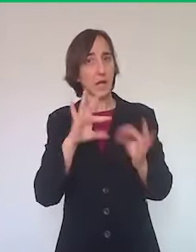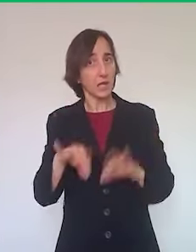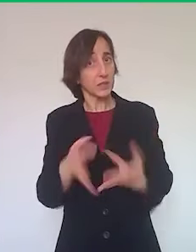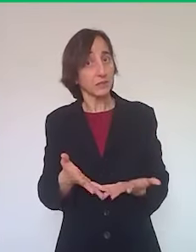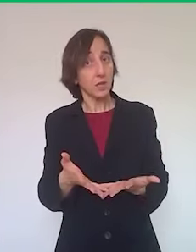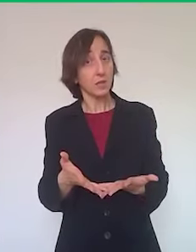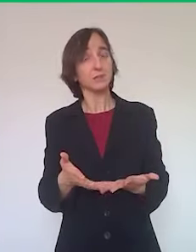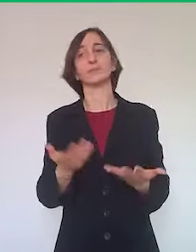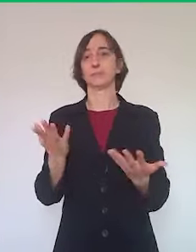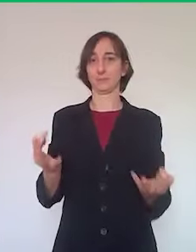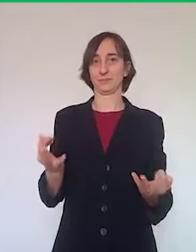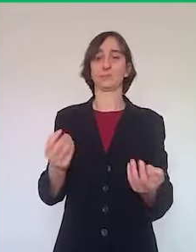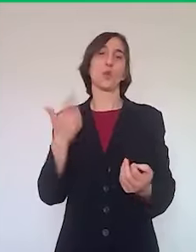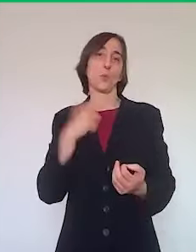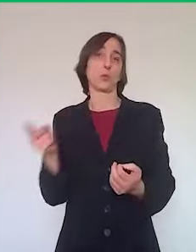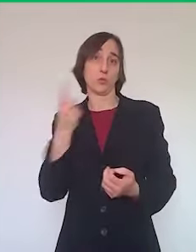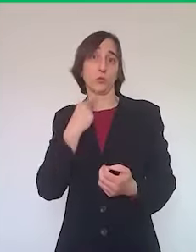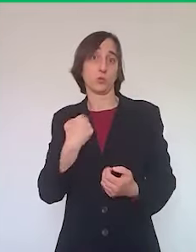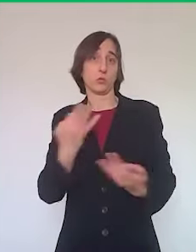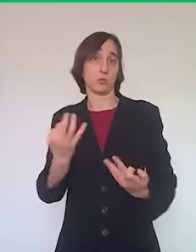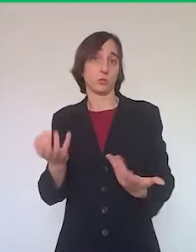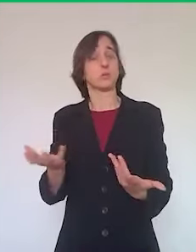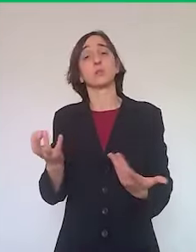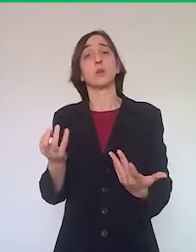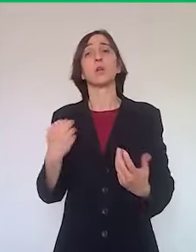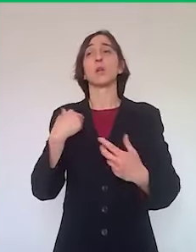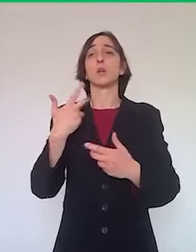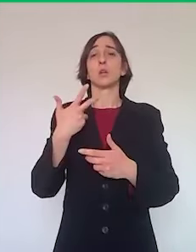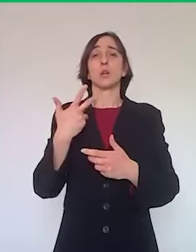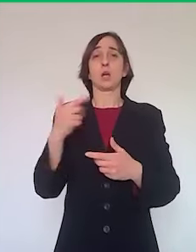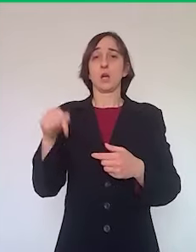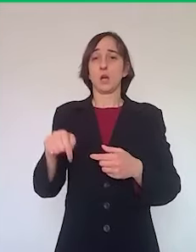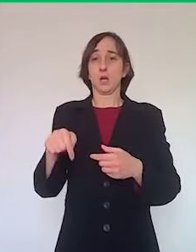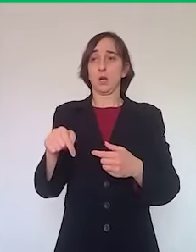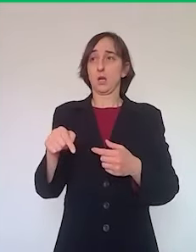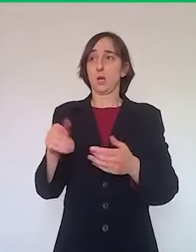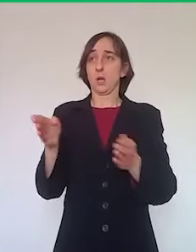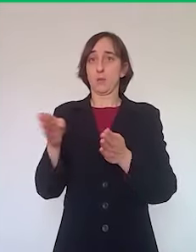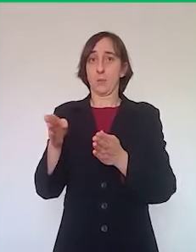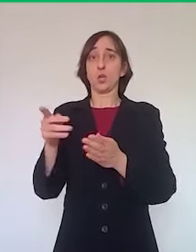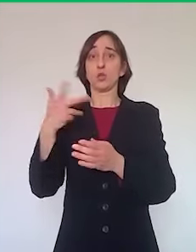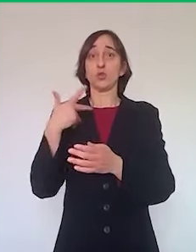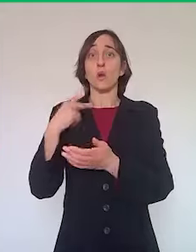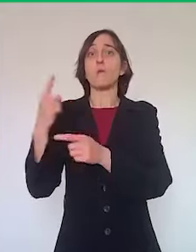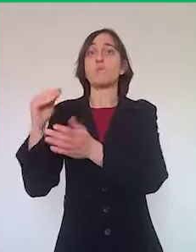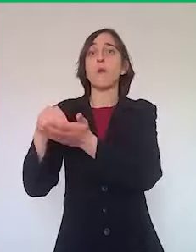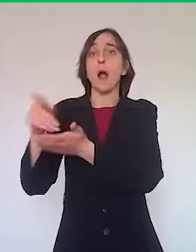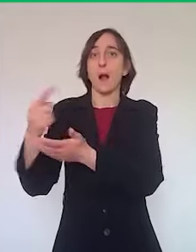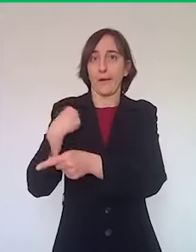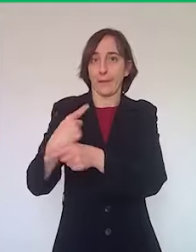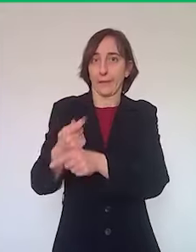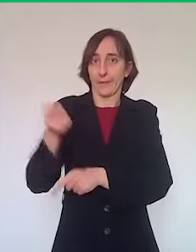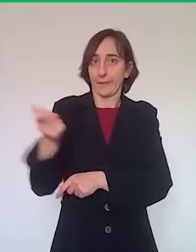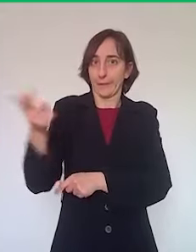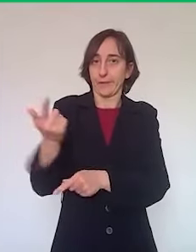dice nel momento in cui siamo esposti con le banche, nel momento in cui non possiamo lavorare, se avessimo la certezza che queste risorse arrivano possono